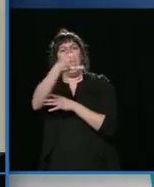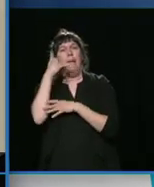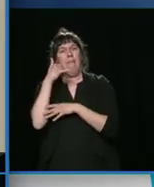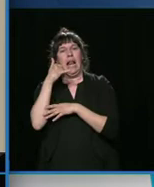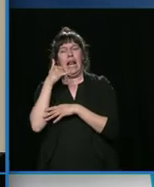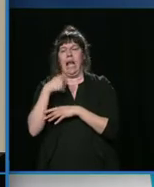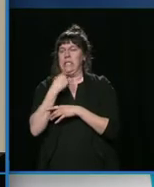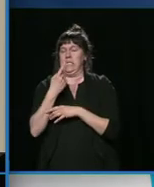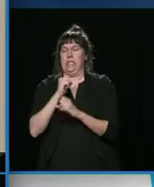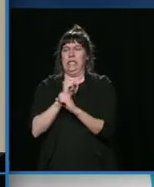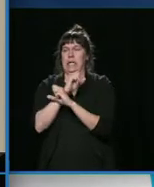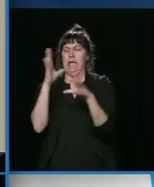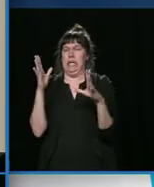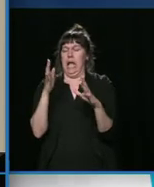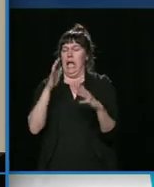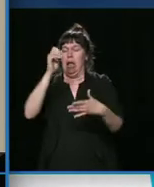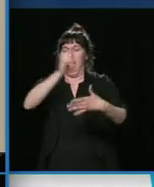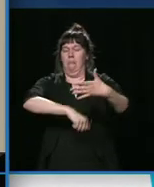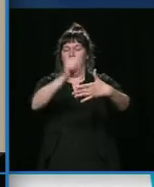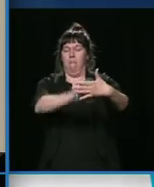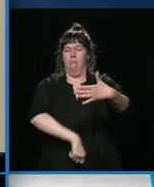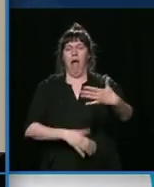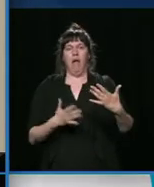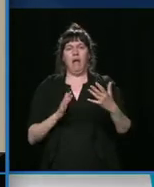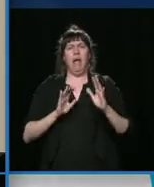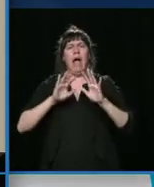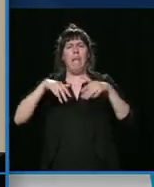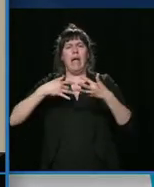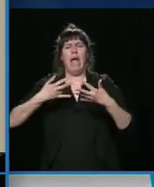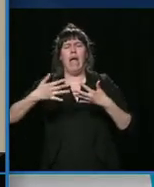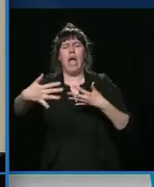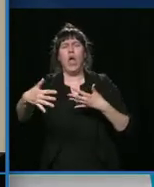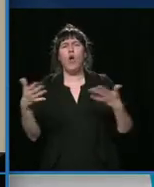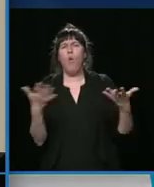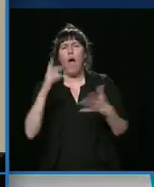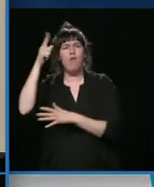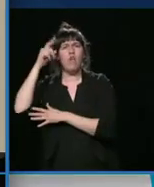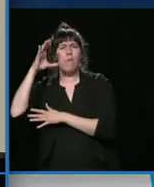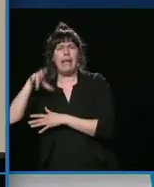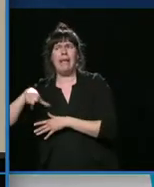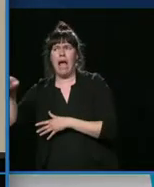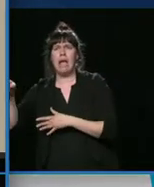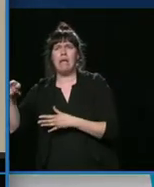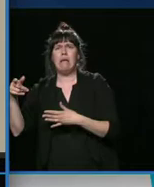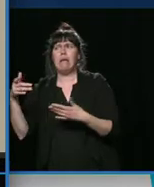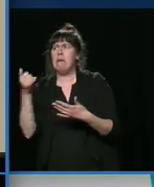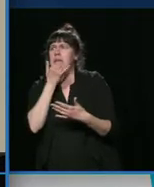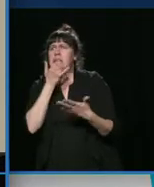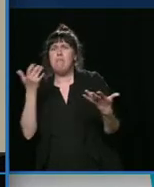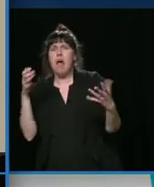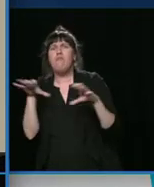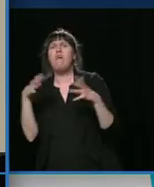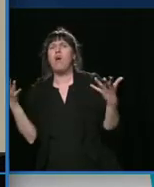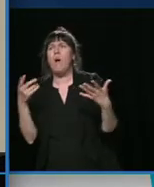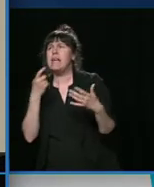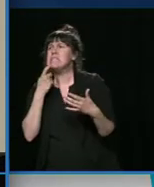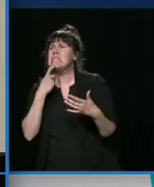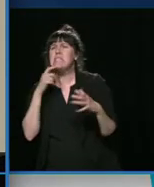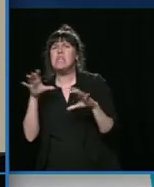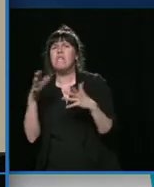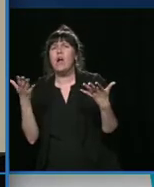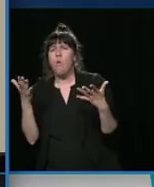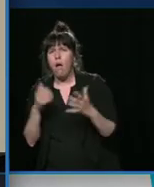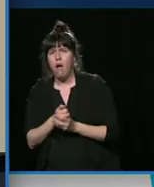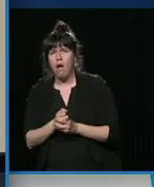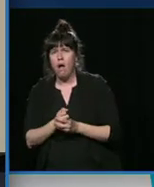ce qui est toujours pas clair, c'est ce qui est arrivé après. Au gouvernement de la CAQ, à ce moment-là, qui a fait quoi, c'est ça qu'on veut savoir. Et encore